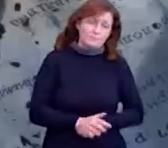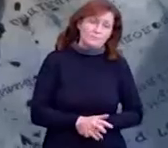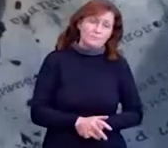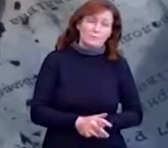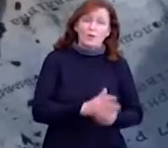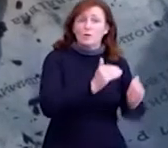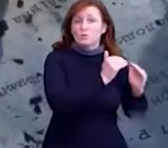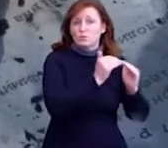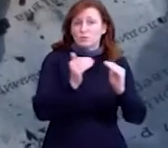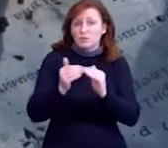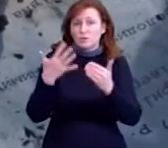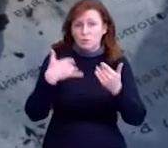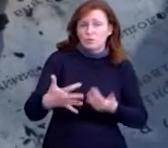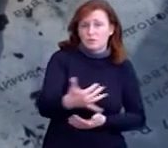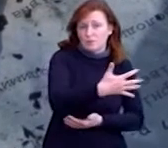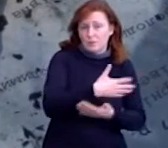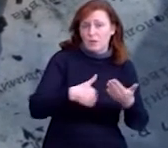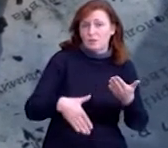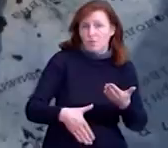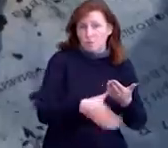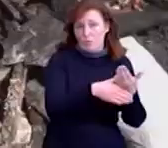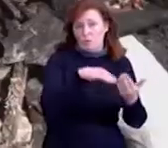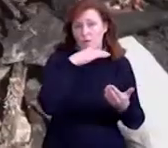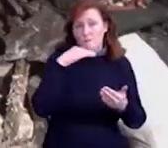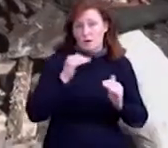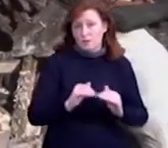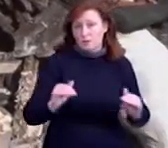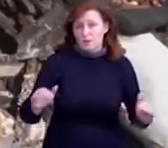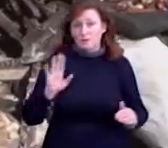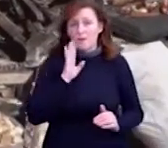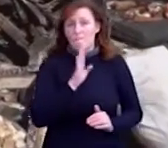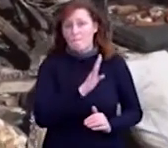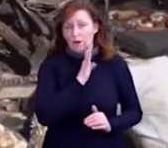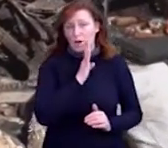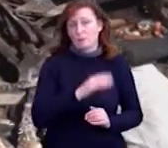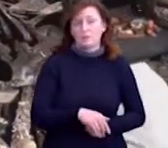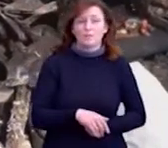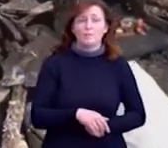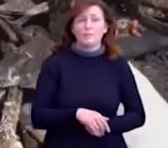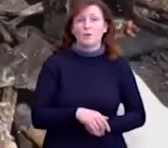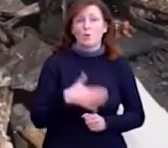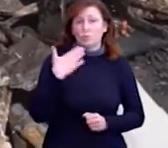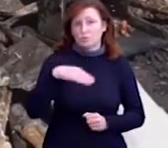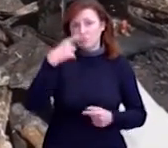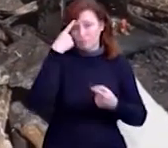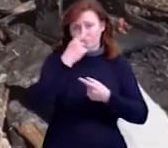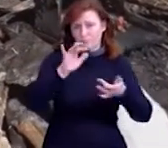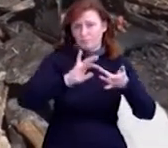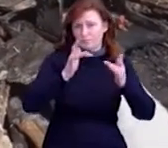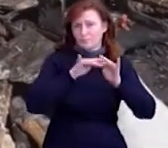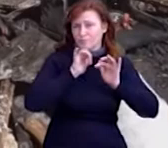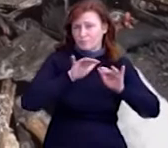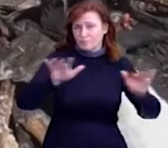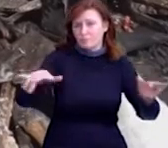Сусіди вже збирають допомогу багатодітній матері. Сьогодні вранці зараз написали пост, фейсбук виклала,